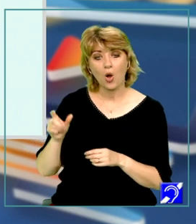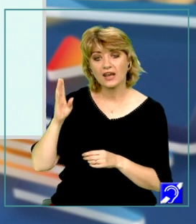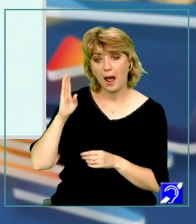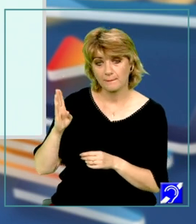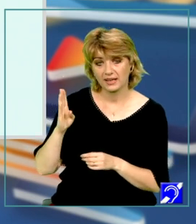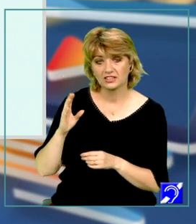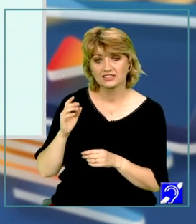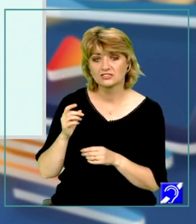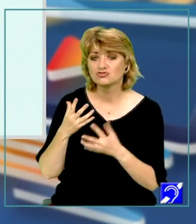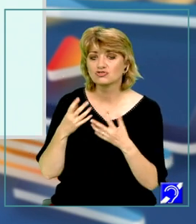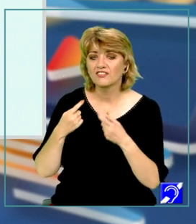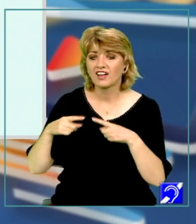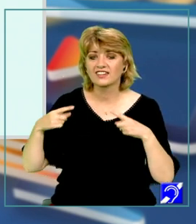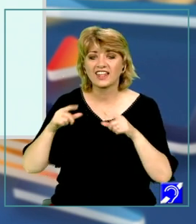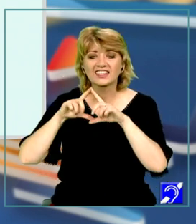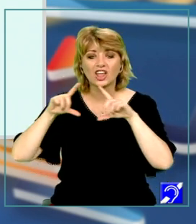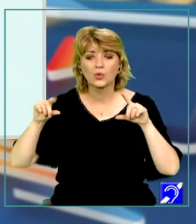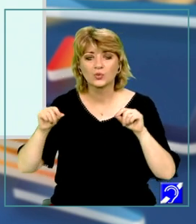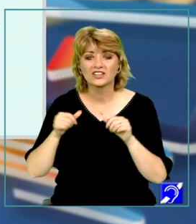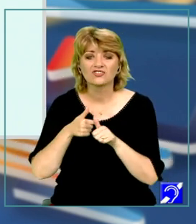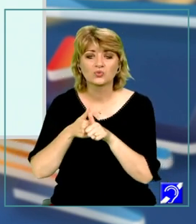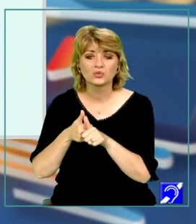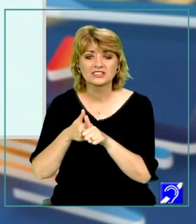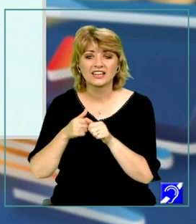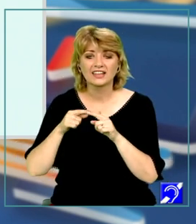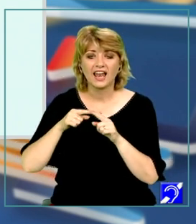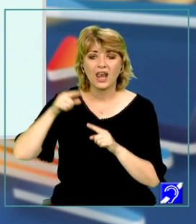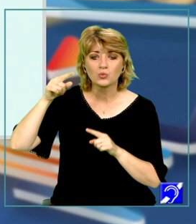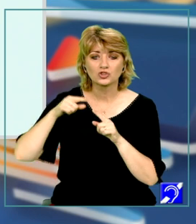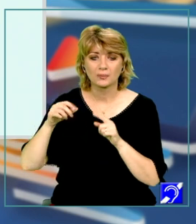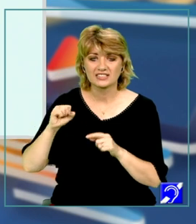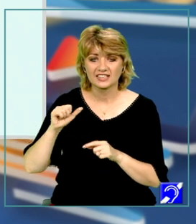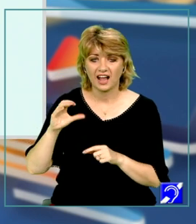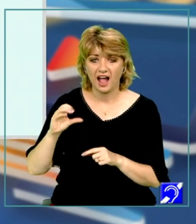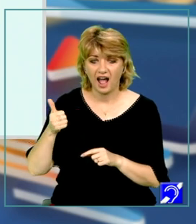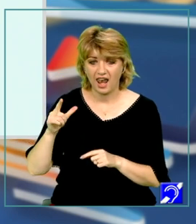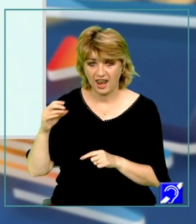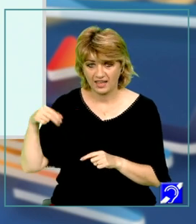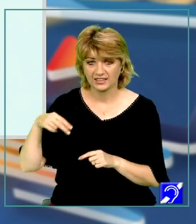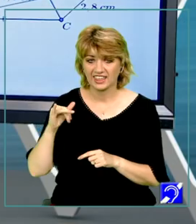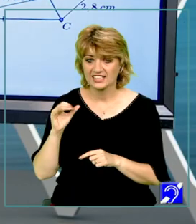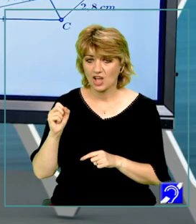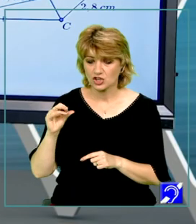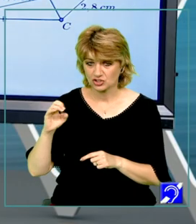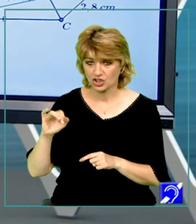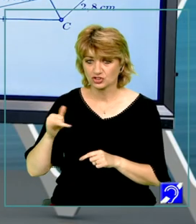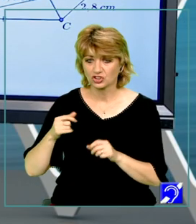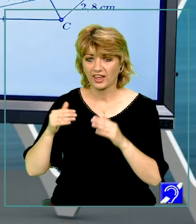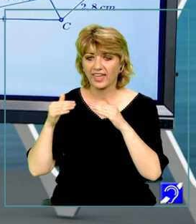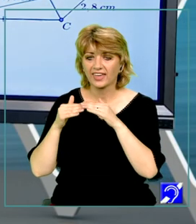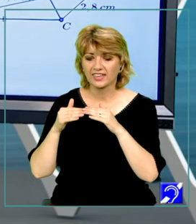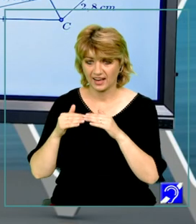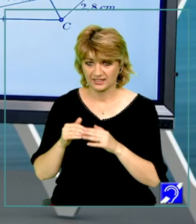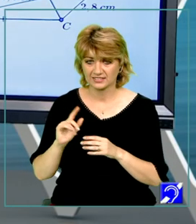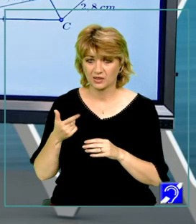avem tipurile de triunghiuri în funcție de lungimile laturilor, scalen, isoscel, echilateral. Trebuie să identificăm